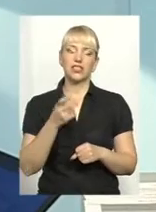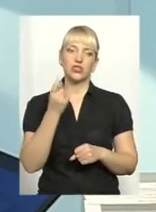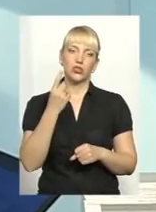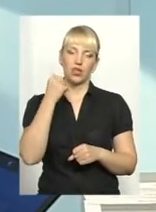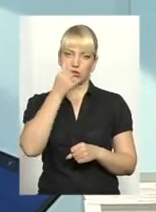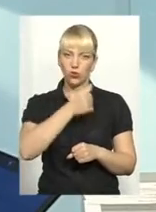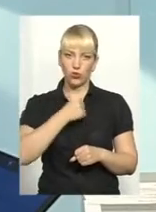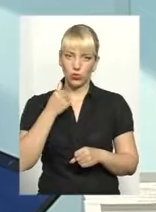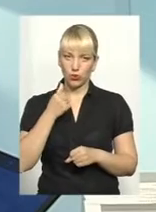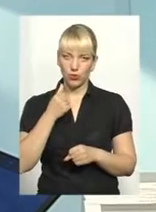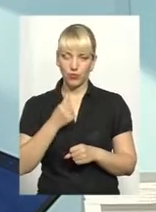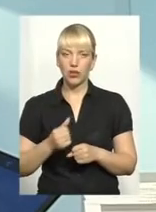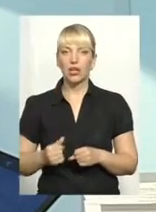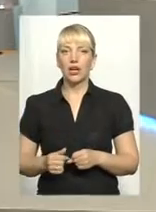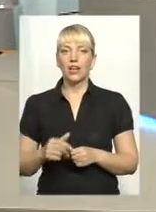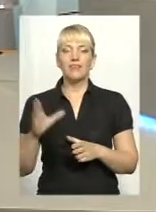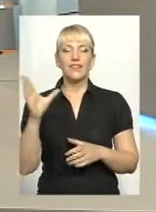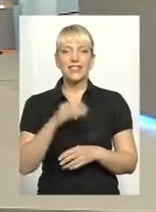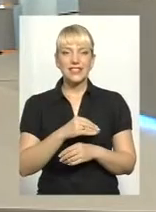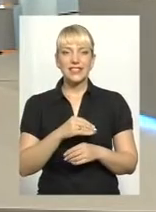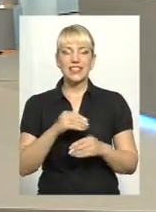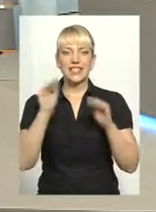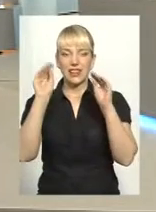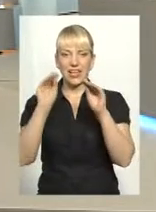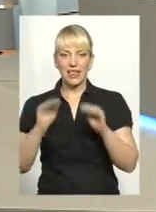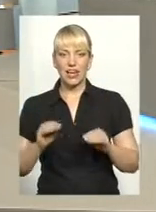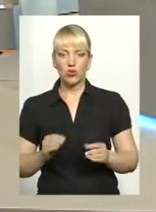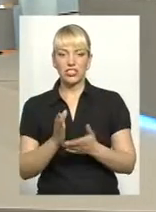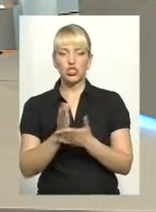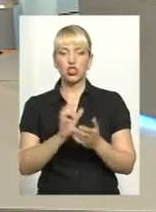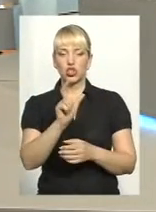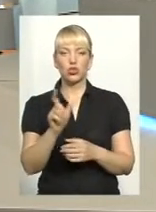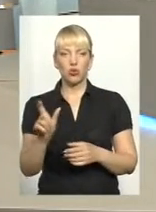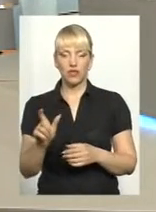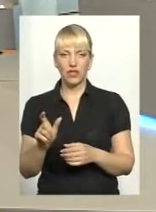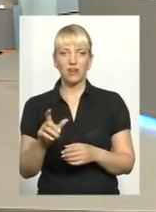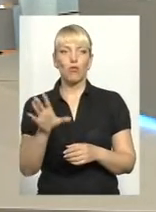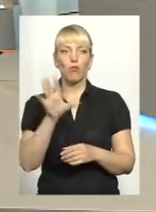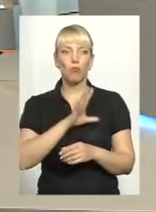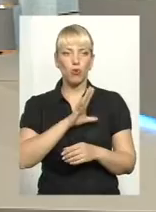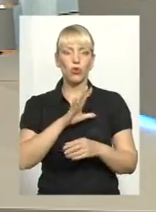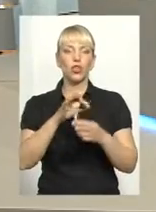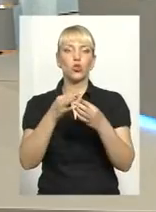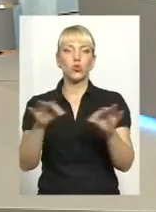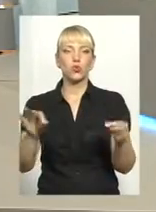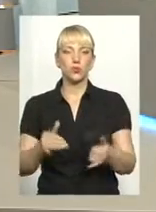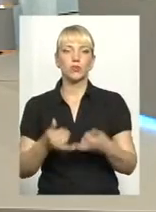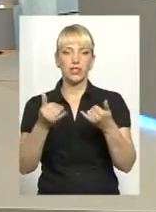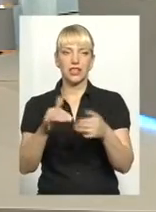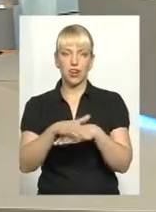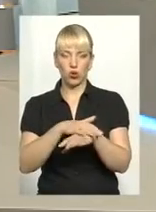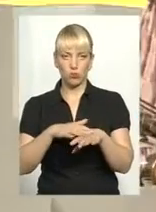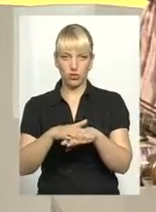року, всі декларації чиновників теоретично були доступні для громадськості. Ви, як